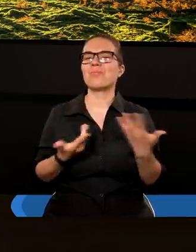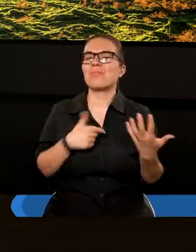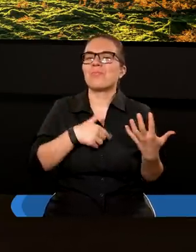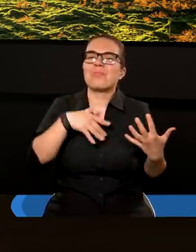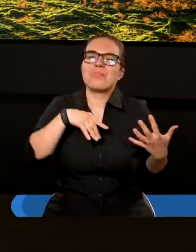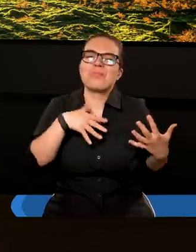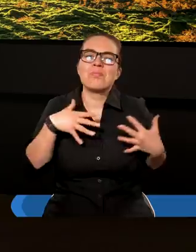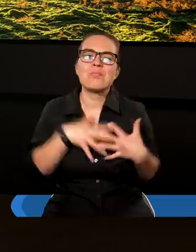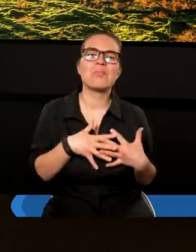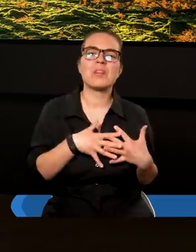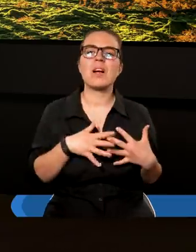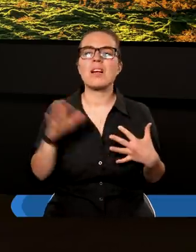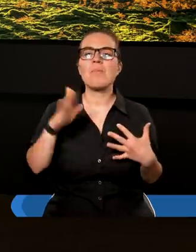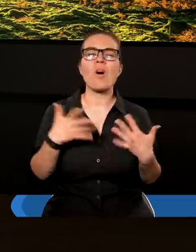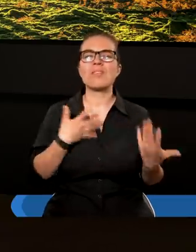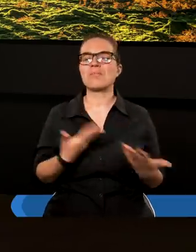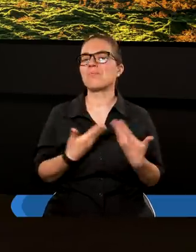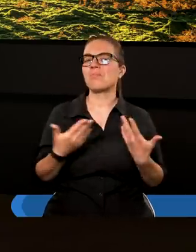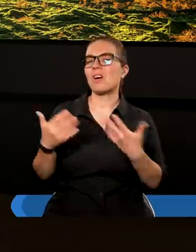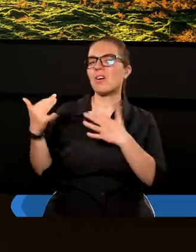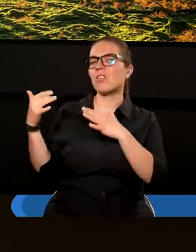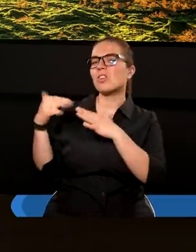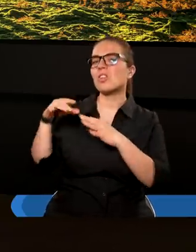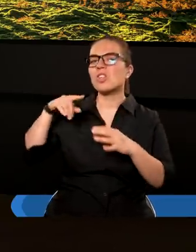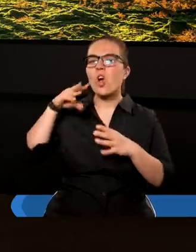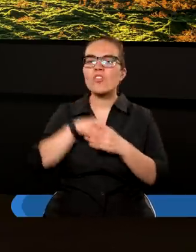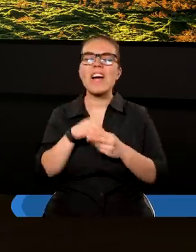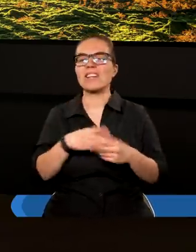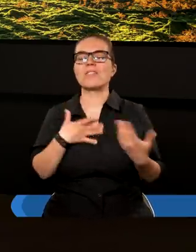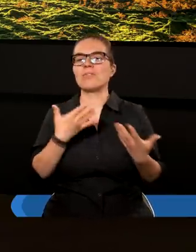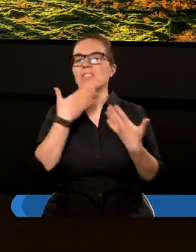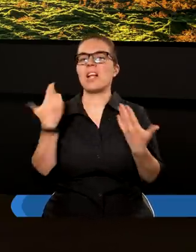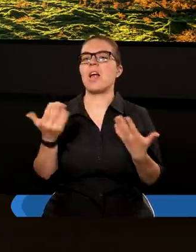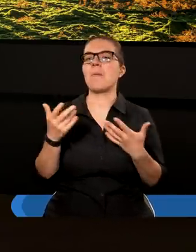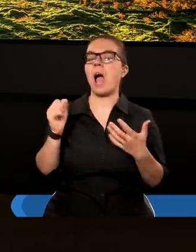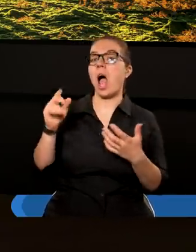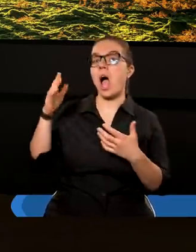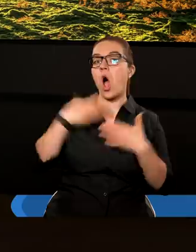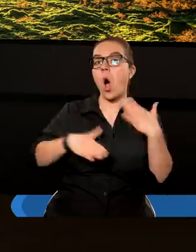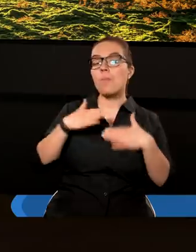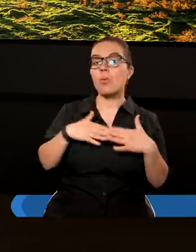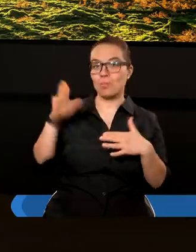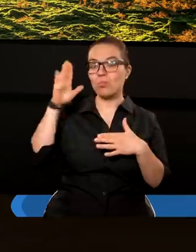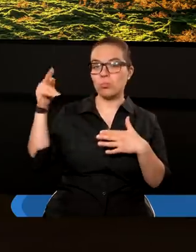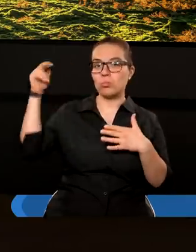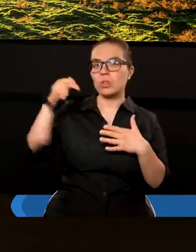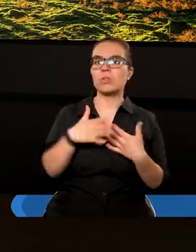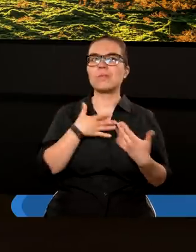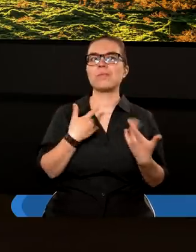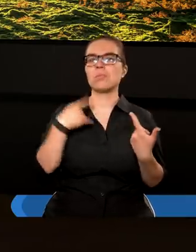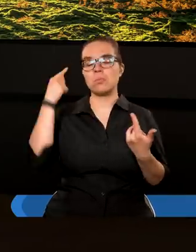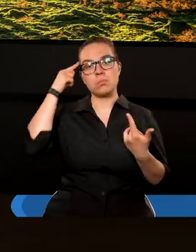głębi, która przetrwałaby trudne doświadczenia. Kiedy przychodzi oblubieniec, jakie oczekiwanie